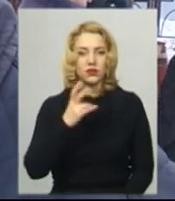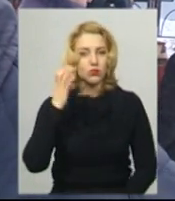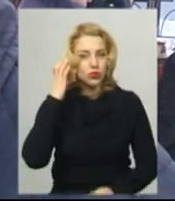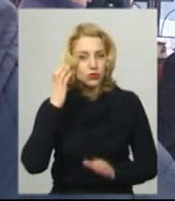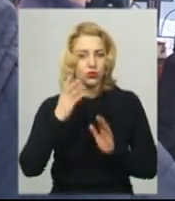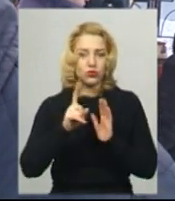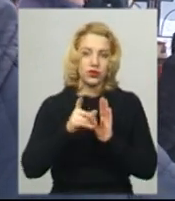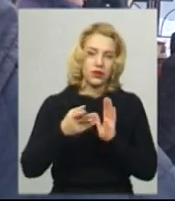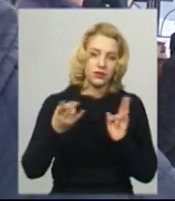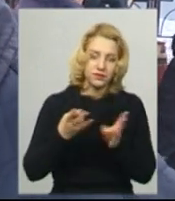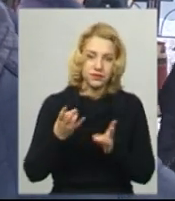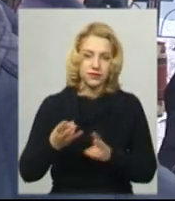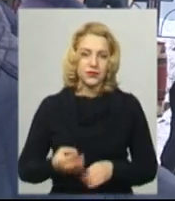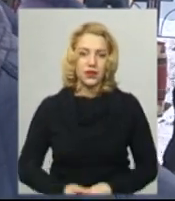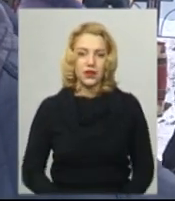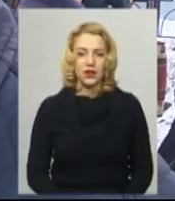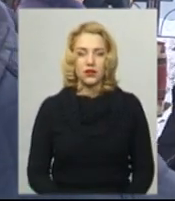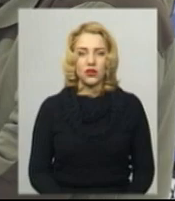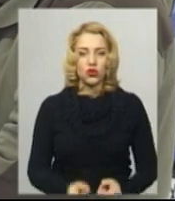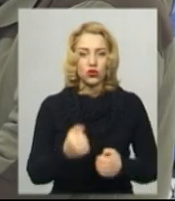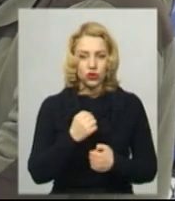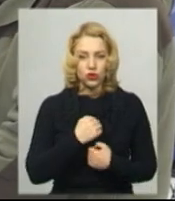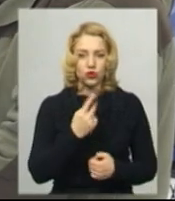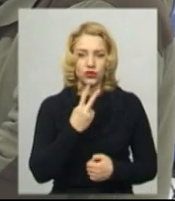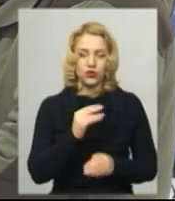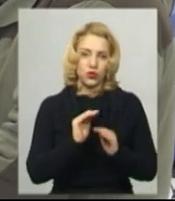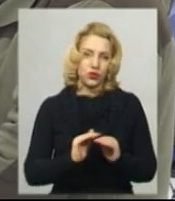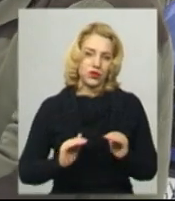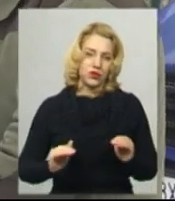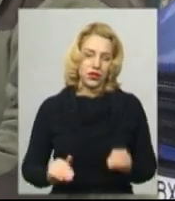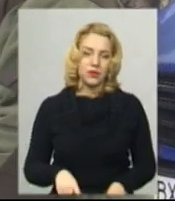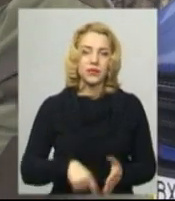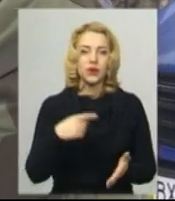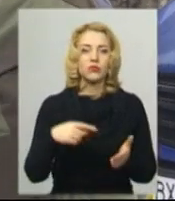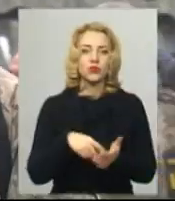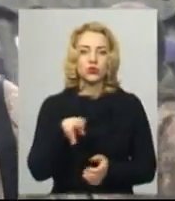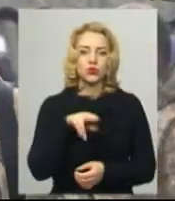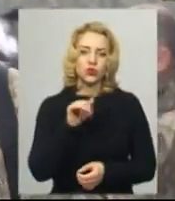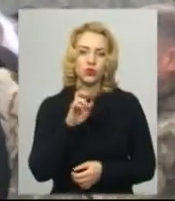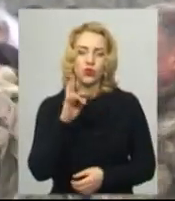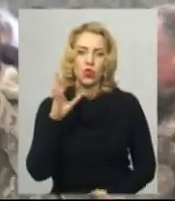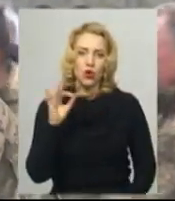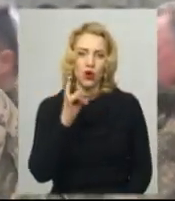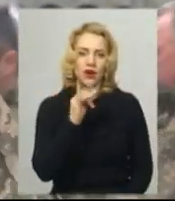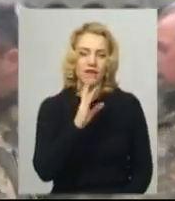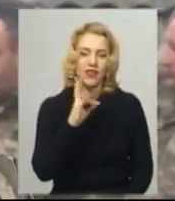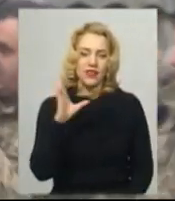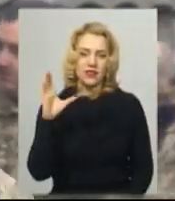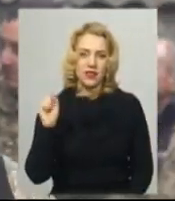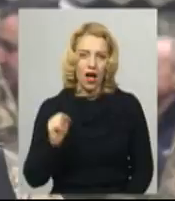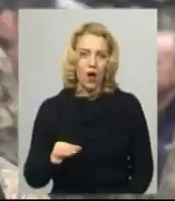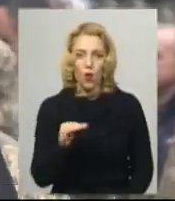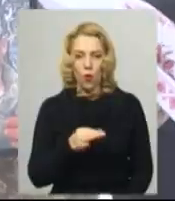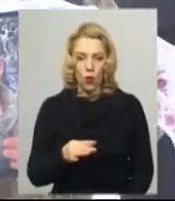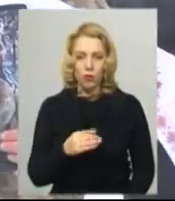шкода у двох дітей. З міста Дубно Рівненської області, де розташовується 130-й розвід